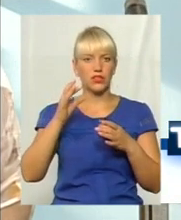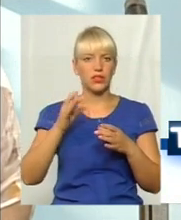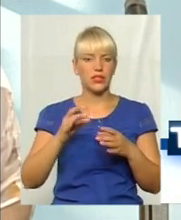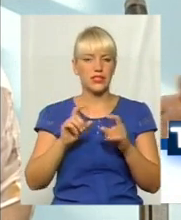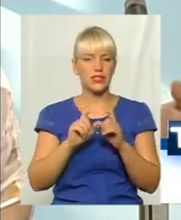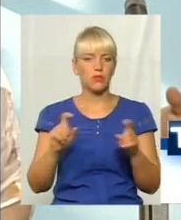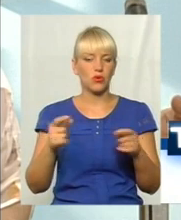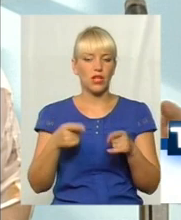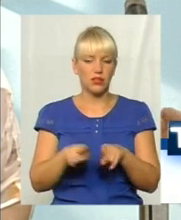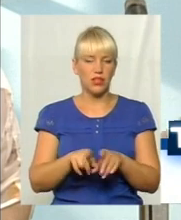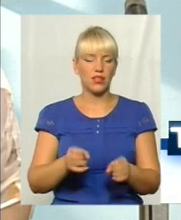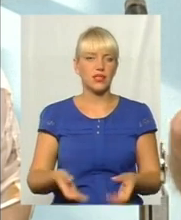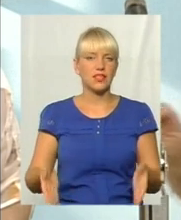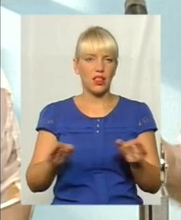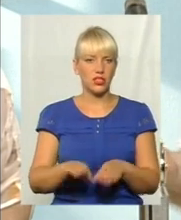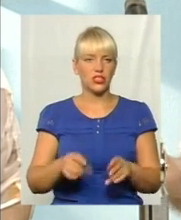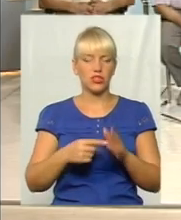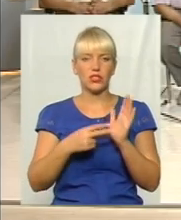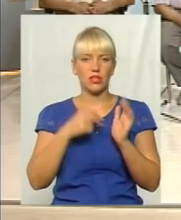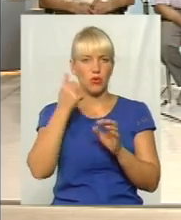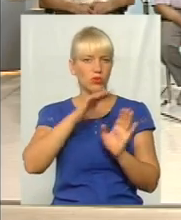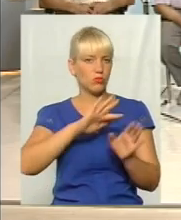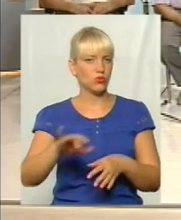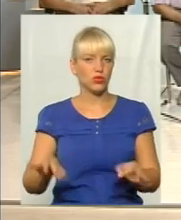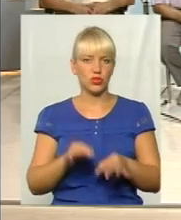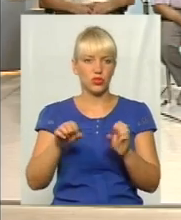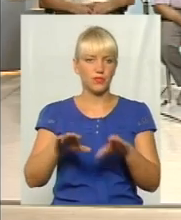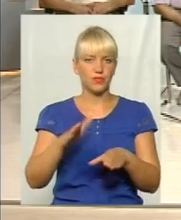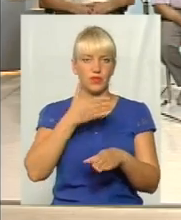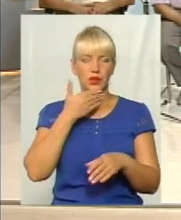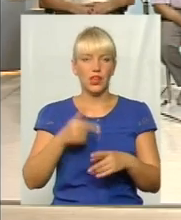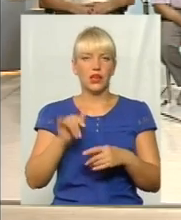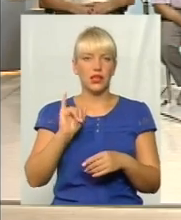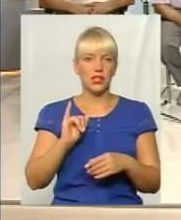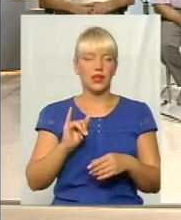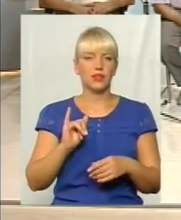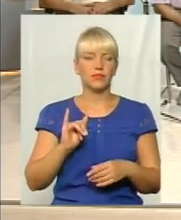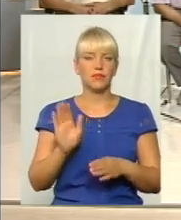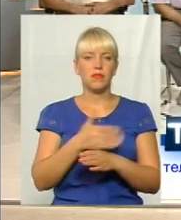сім років, а ГОС, як кажуть по-російській, нині там. І між